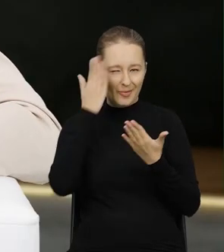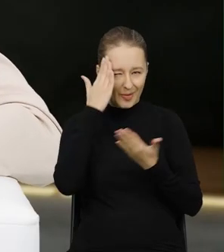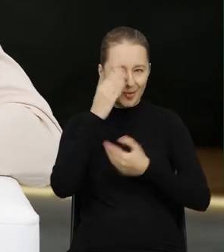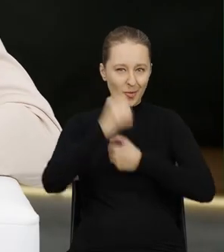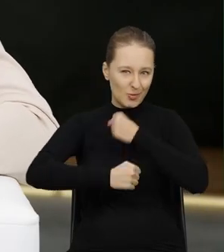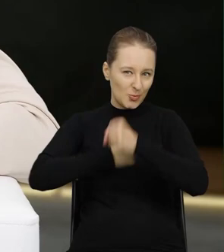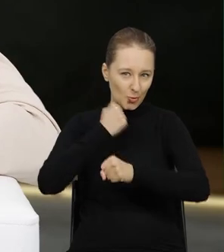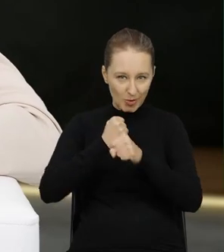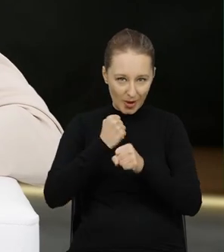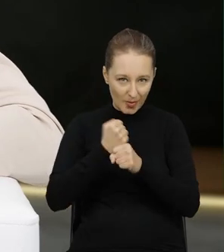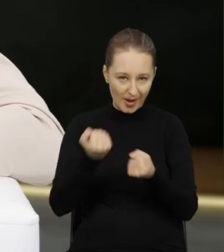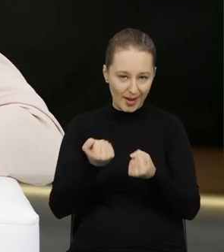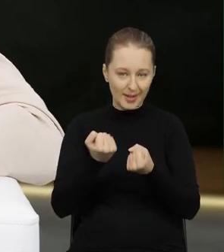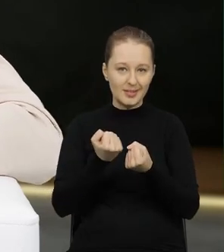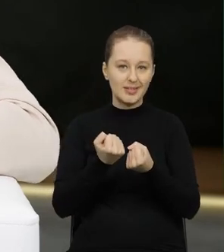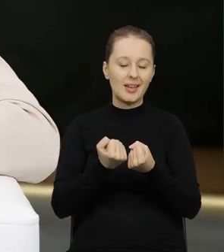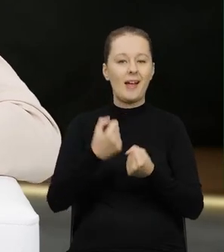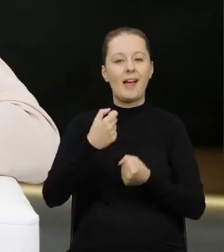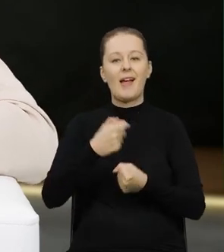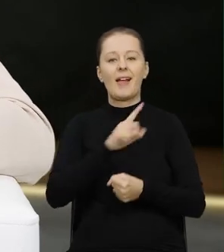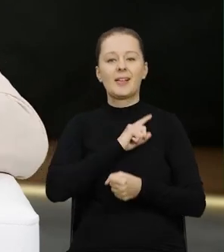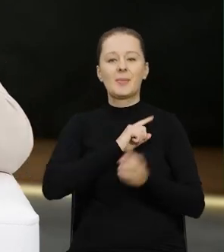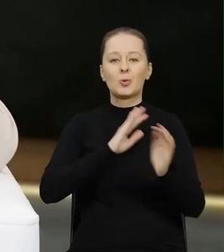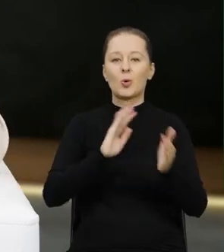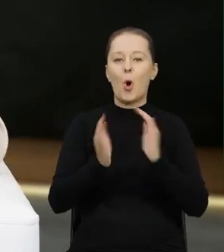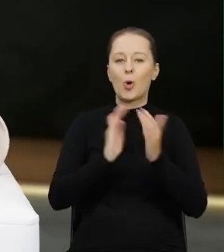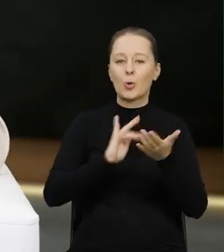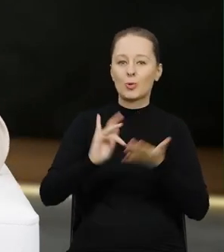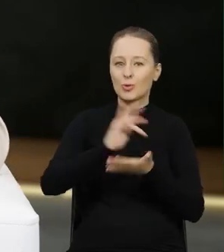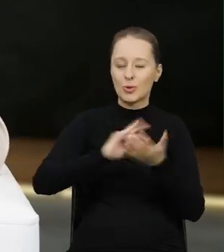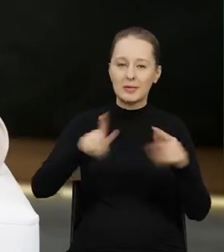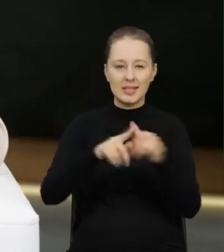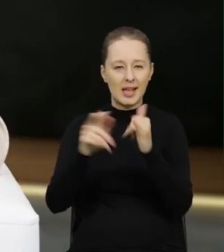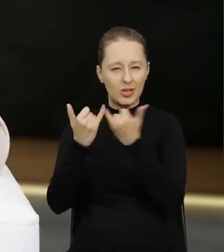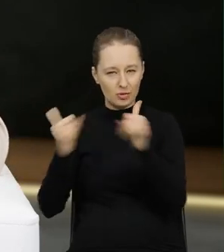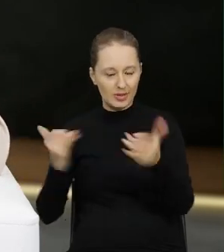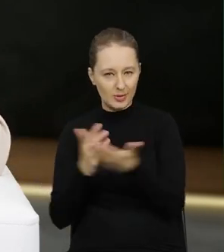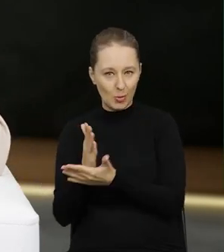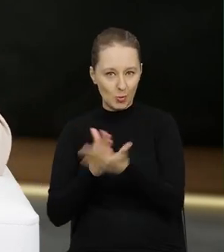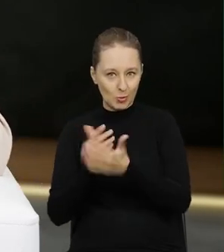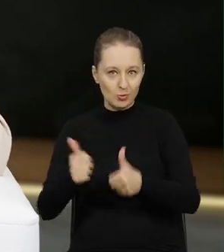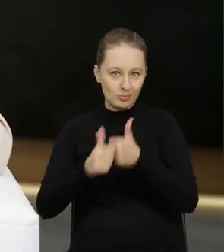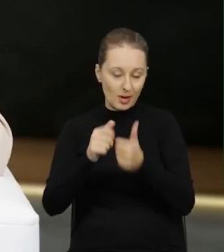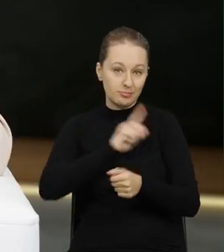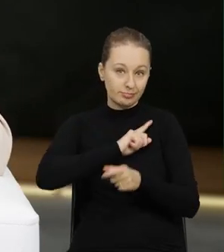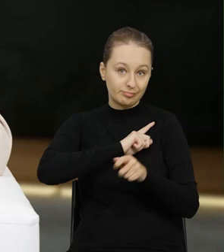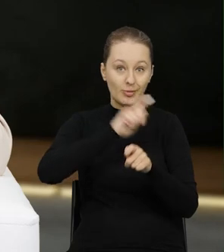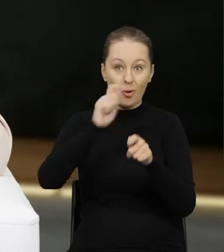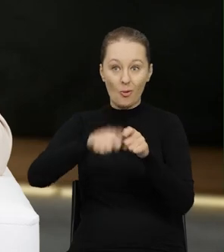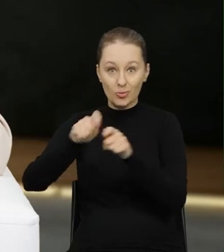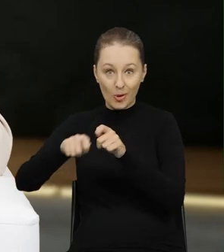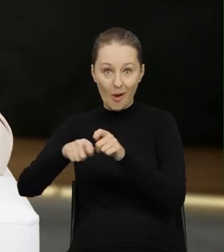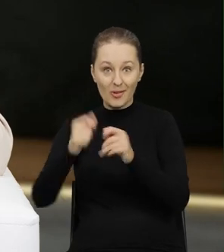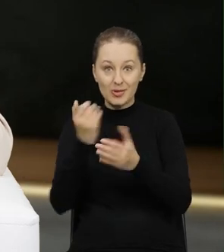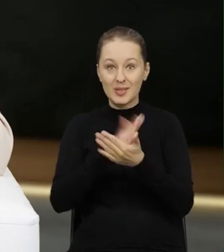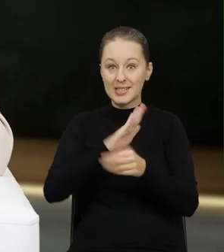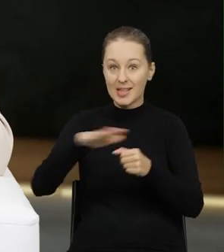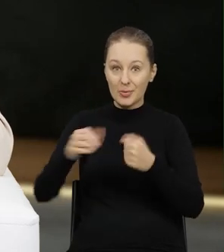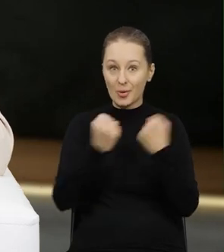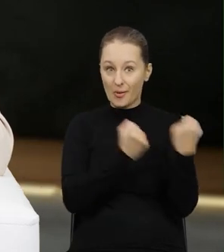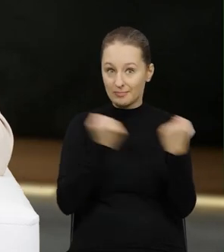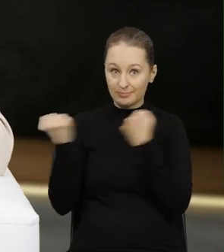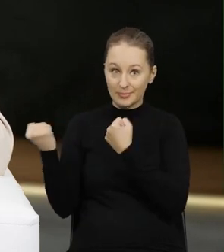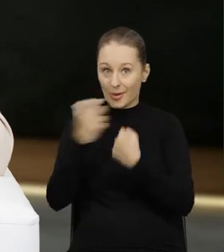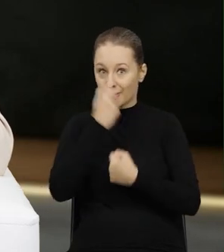powiedzmy, to wiadomo, to jest współdziałanie Inspekcji Ochrony Środowiska i innych służb na rzecz nadzoru i kontroli międzynarodowego przemieszczania odpadów.